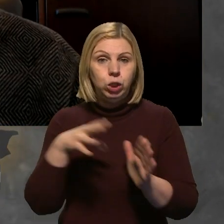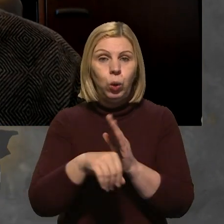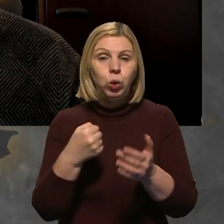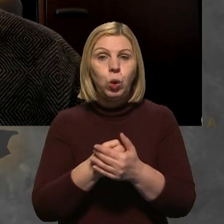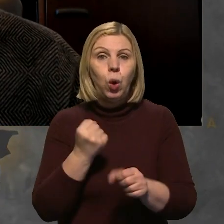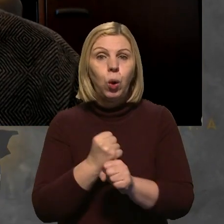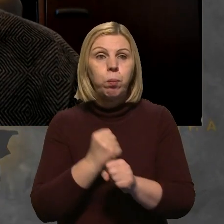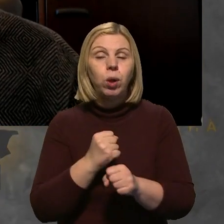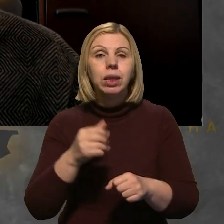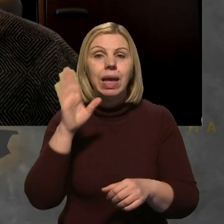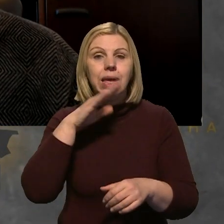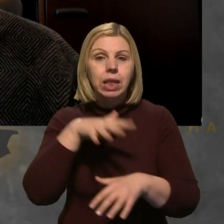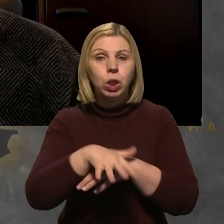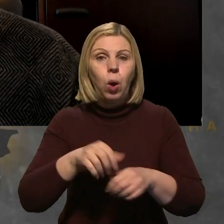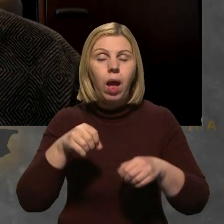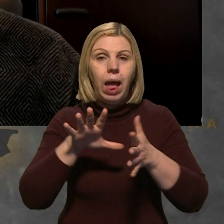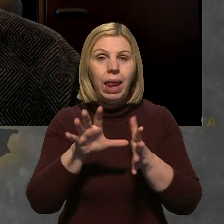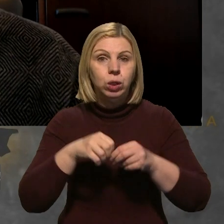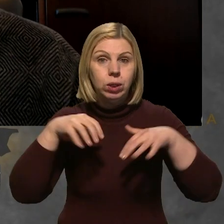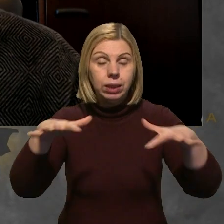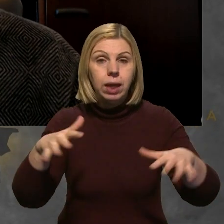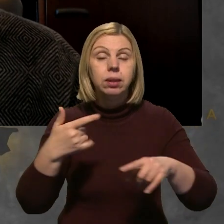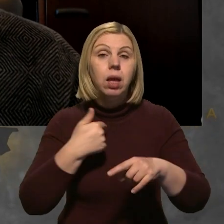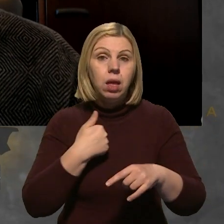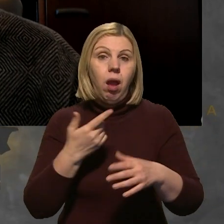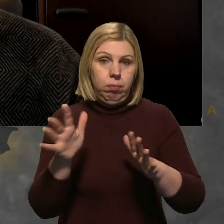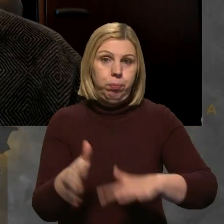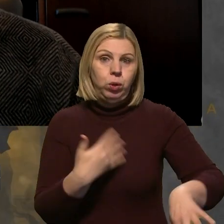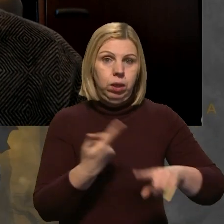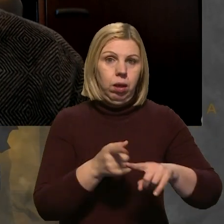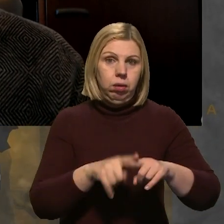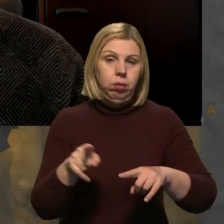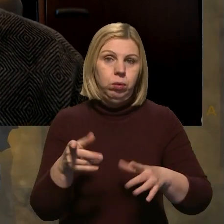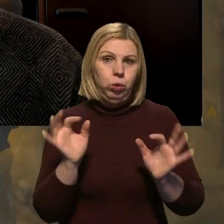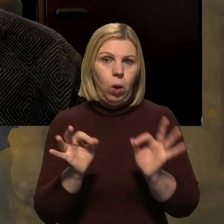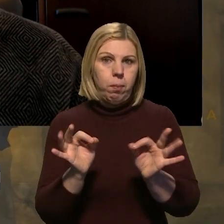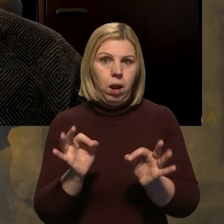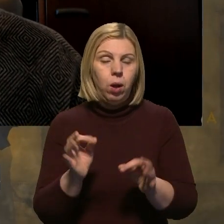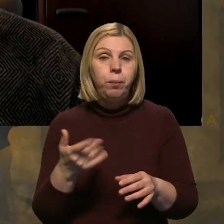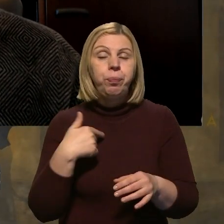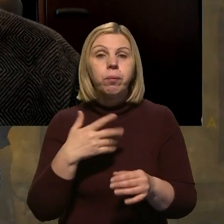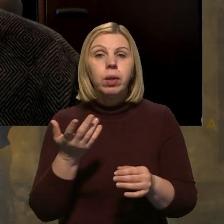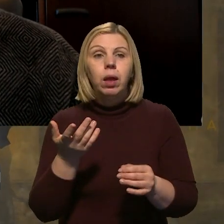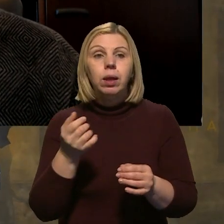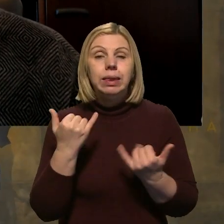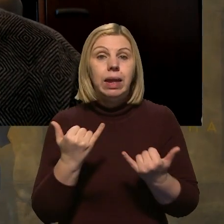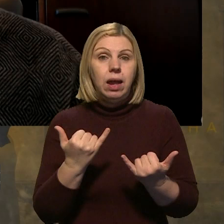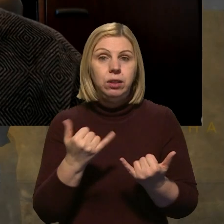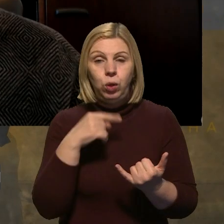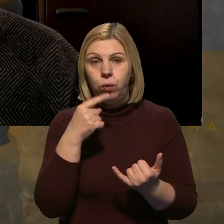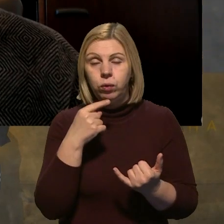роботи гідроелектростанцій, нам вдалося пройти цей максимум споживання. Відзначу, що наразі